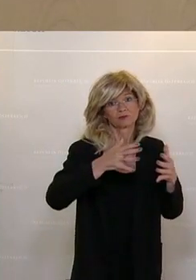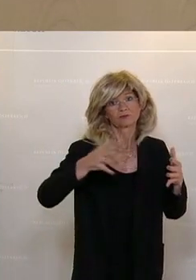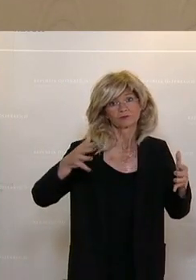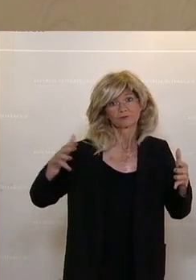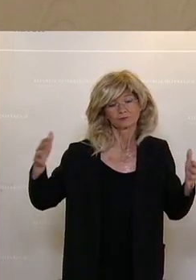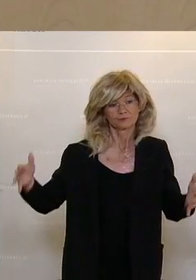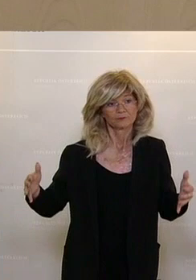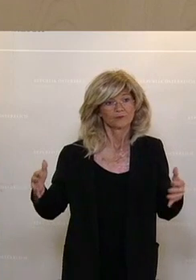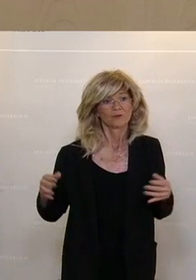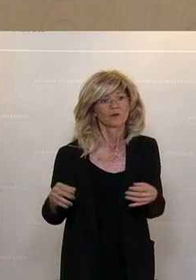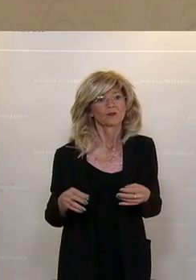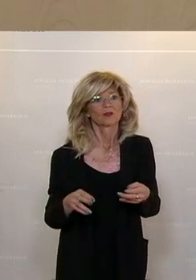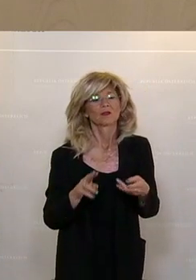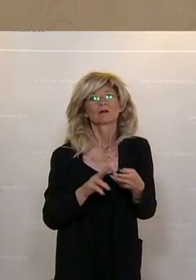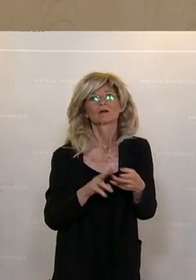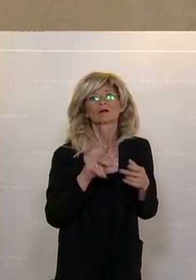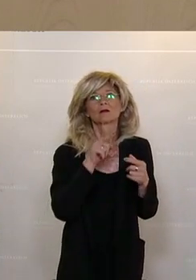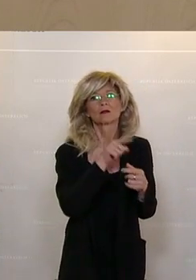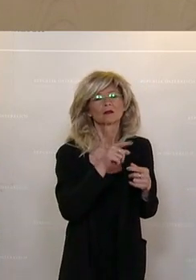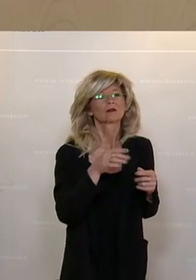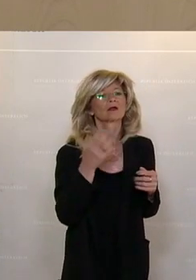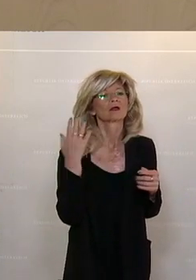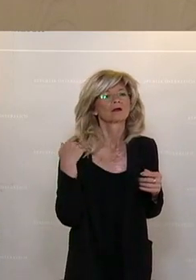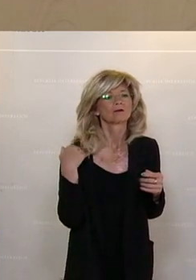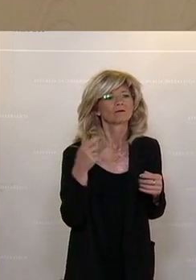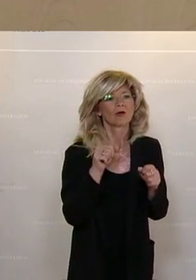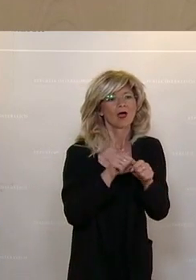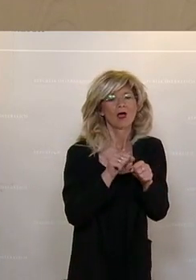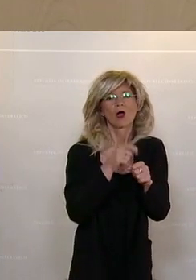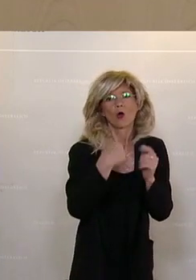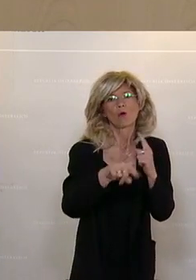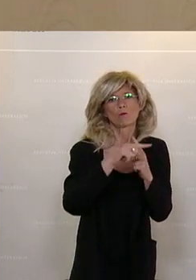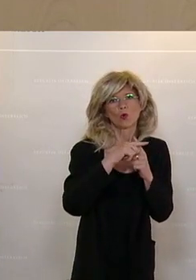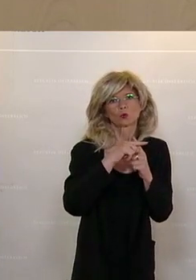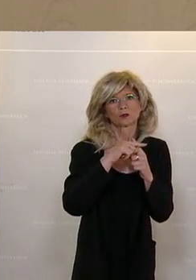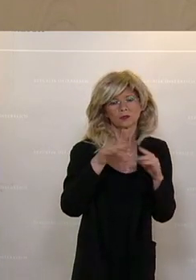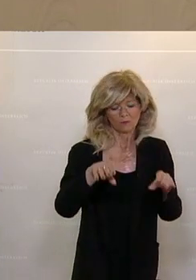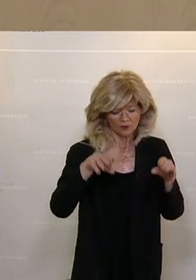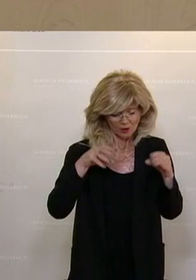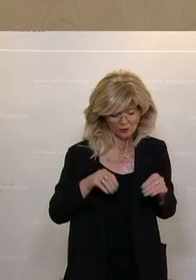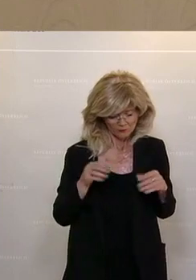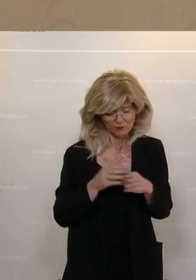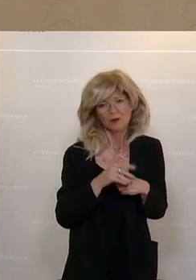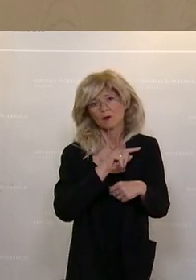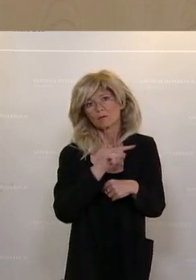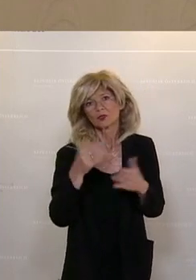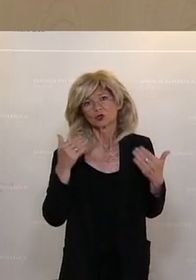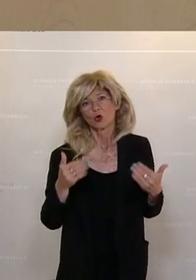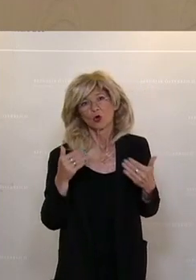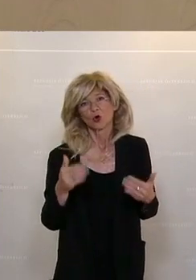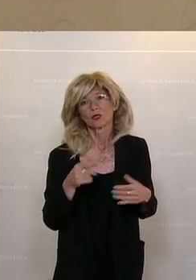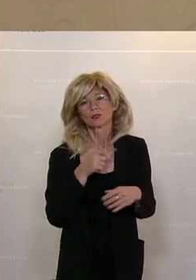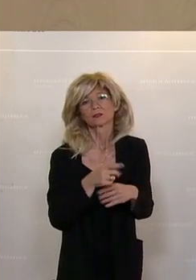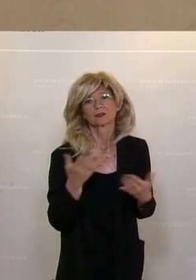haben das aber als ersten Schritt durchaus auch positiv aufgenommen. Uns wurde auch zugesagt, dass diese Beziehergruppe bis zum heutigen Tag, bis zur heutigen Plenarsitzung